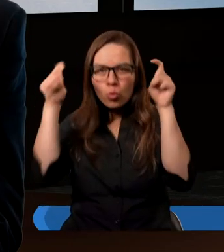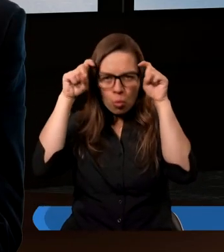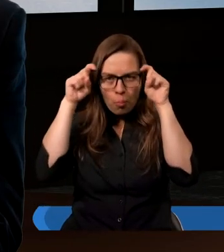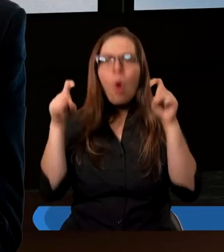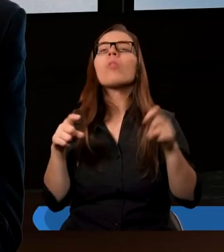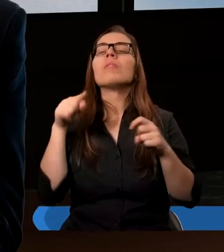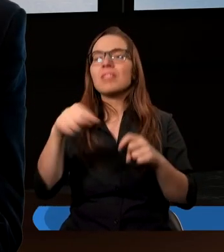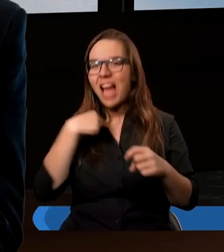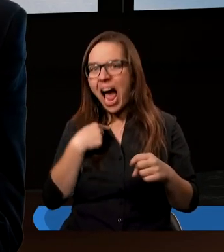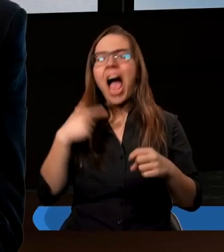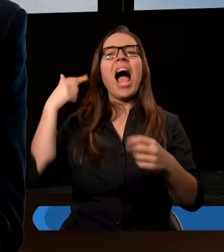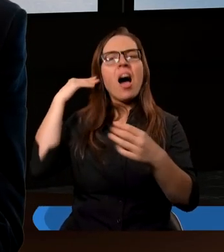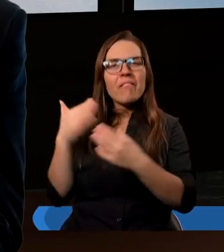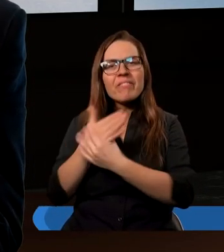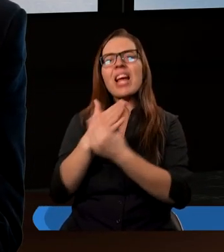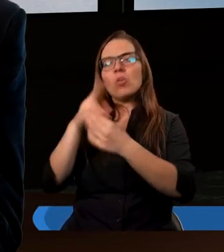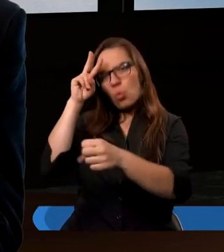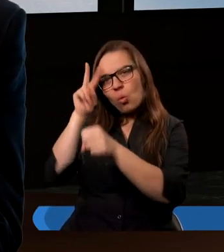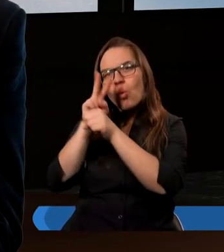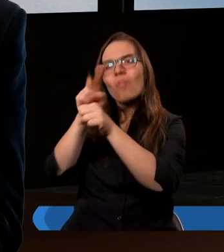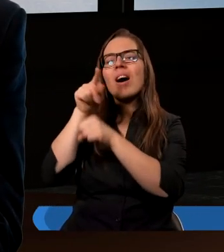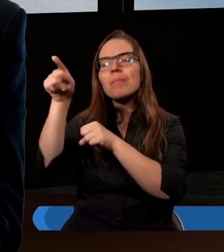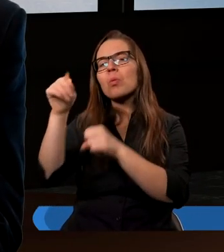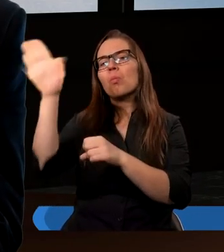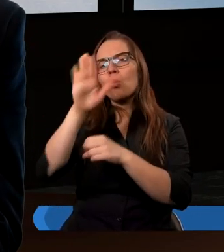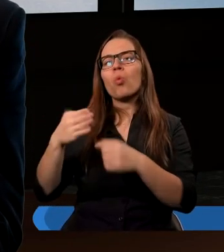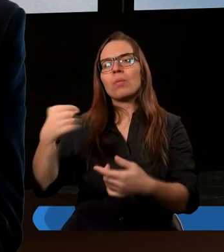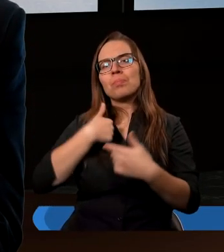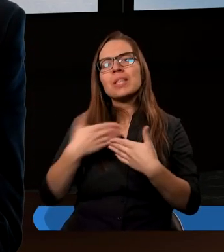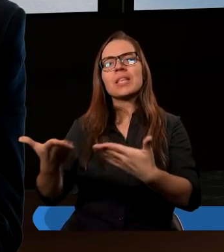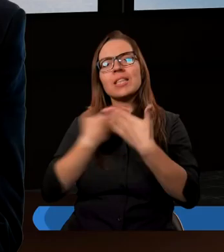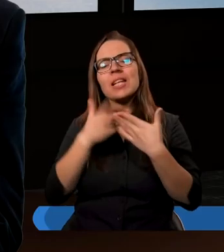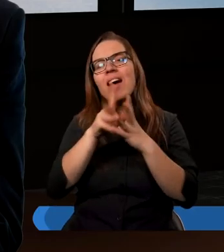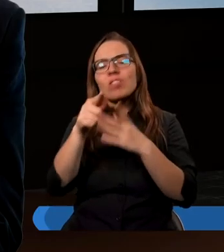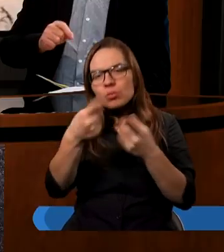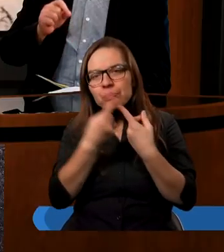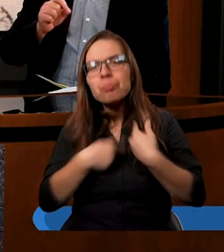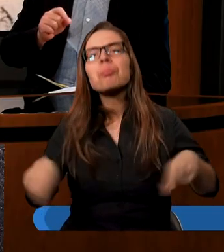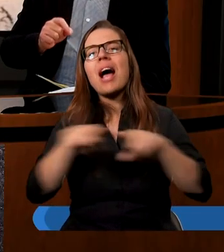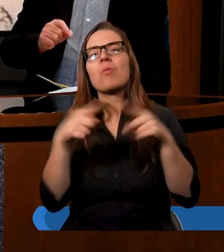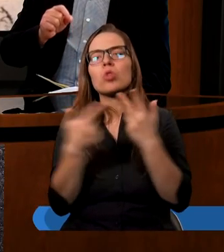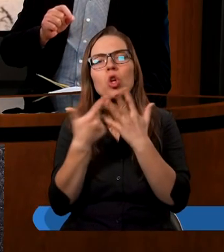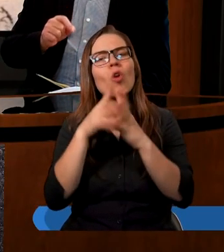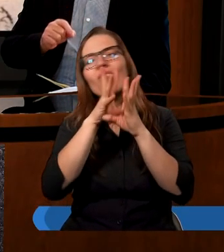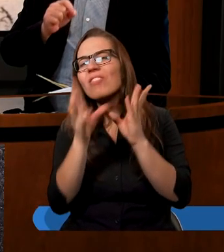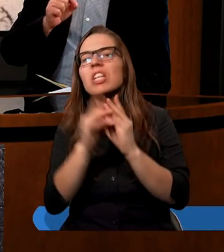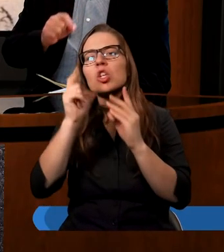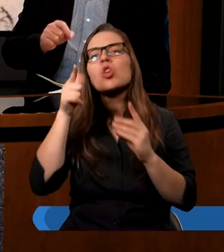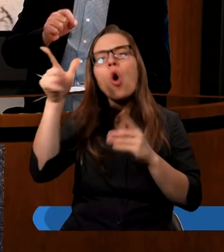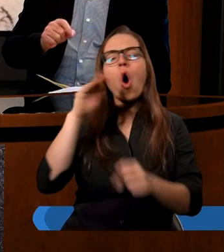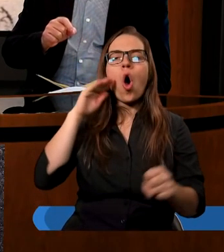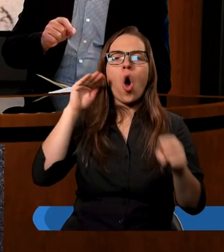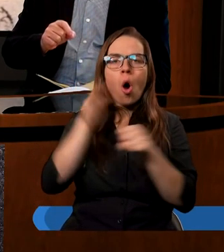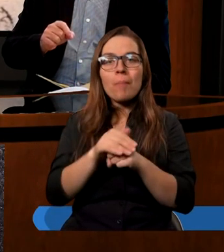wierzę, że Bóg dokończy w nas to dzieło tej wiary, dokończyciela. Ale jeżeli ktoś nie